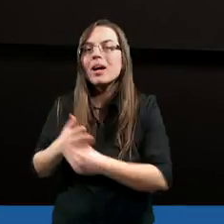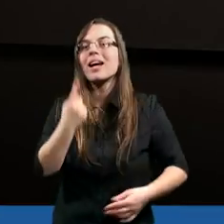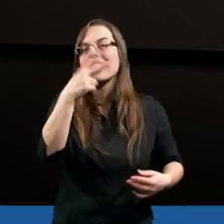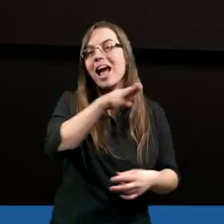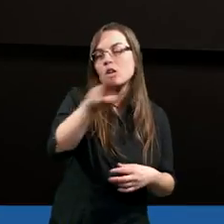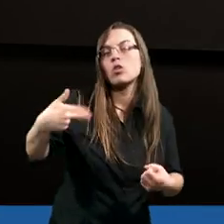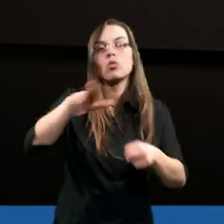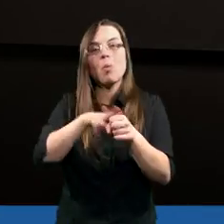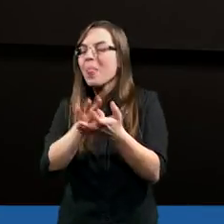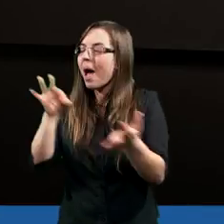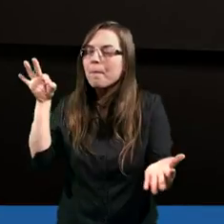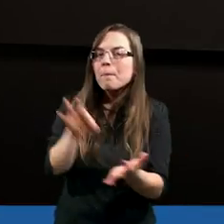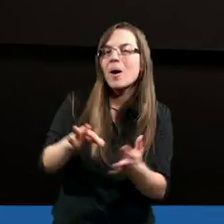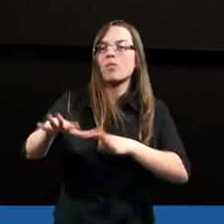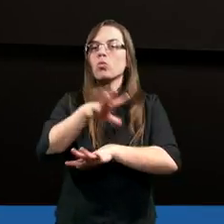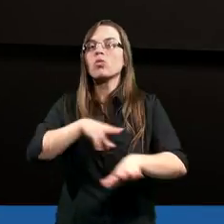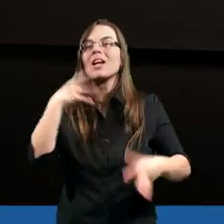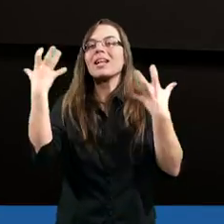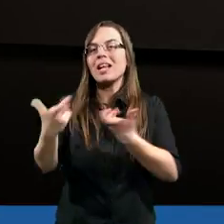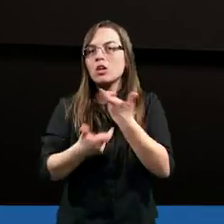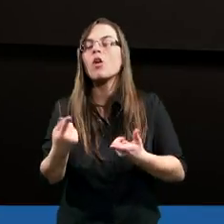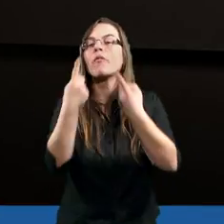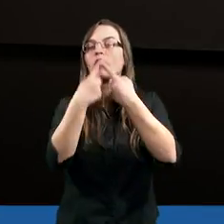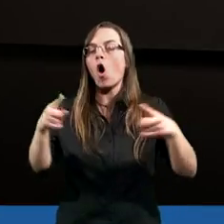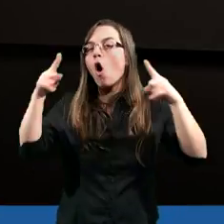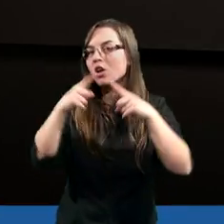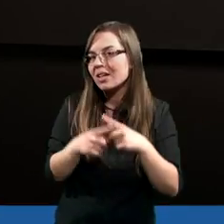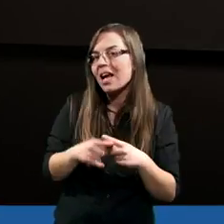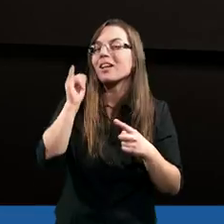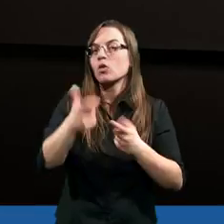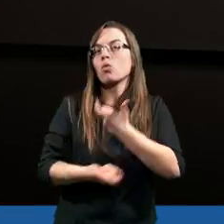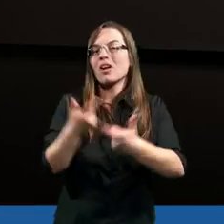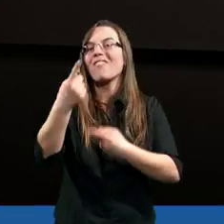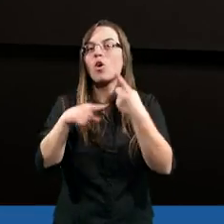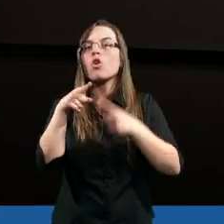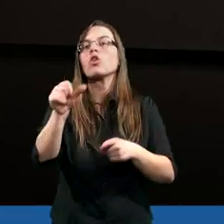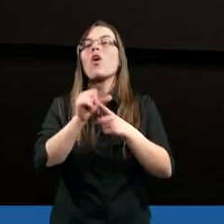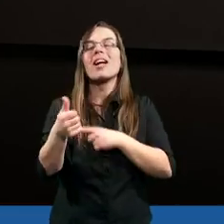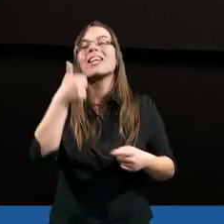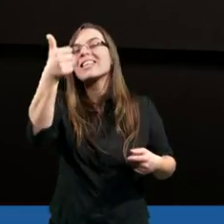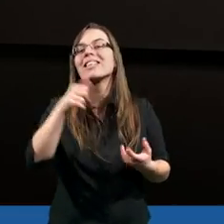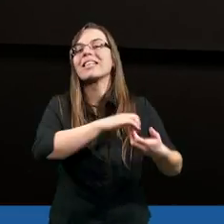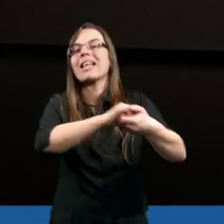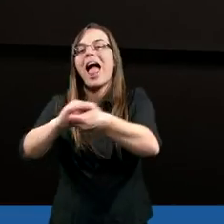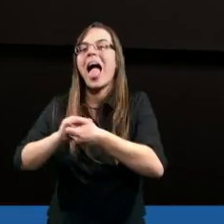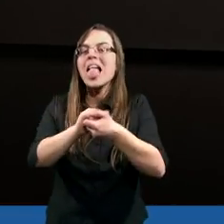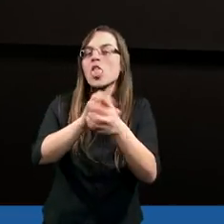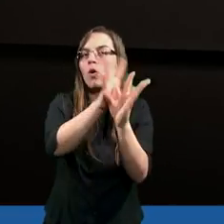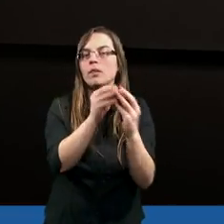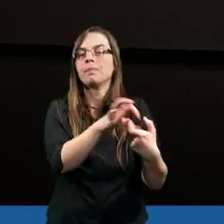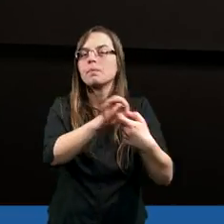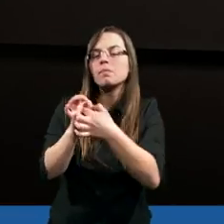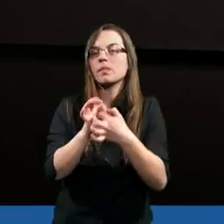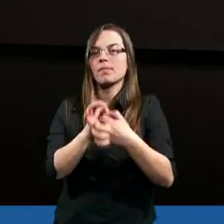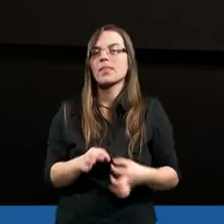Jedną z rzeczy, którą na pewno Duch Święty chce zrobić w Kościele i uczynić w Kościele, to jest Jego jedność. Pan